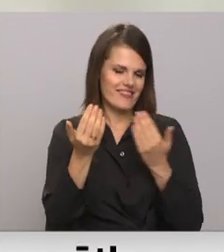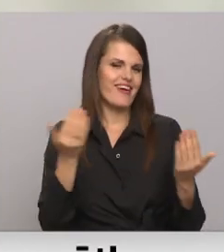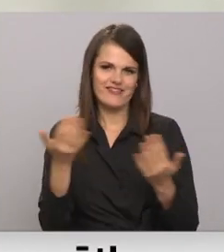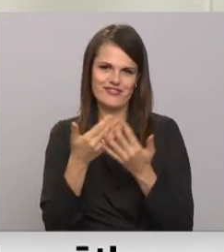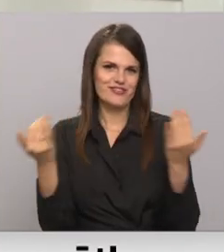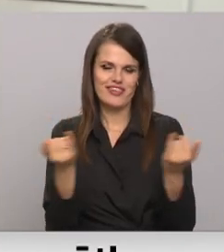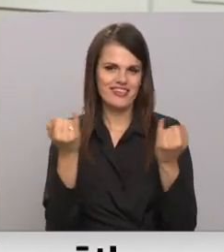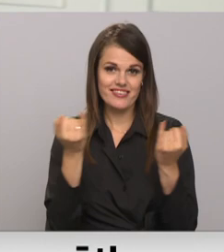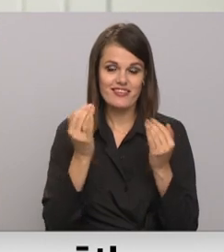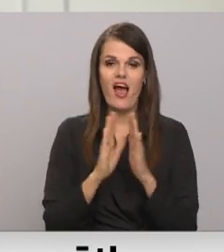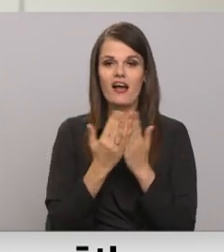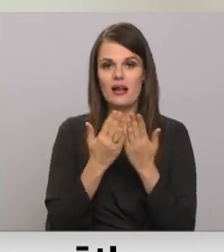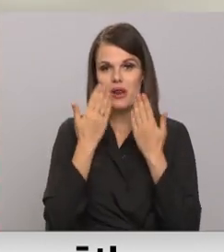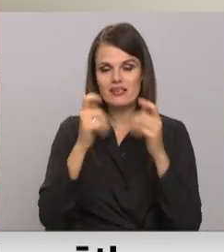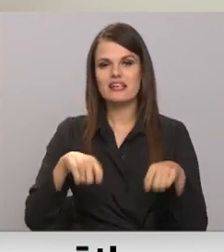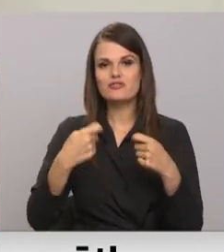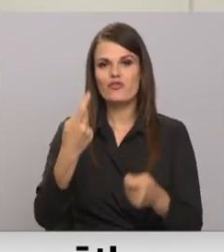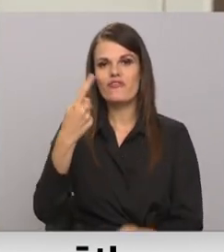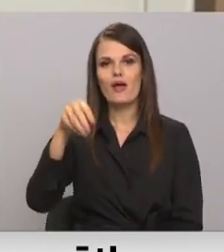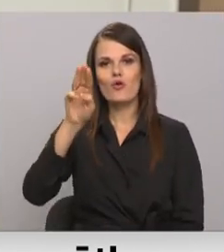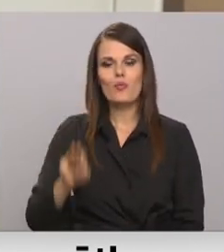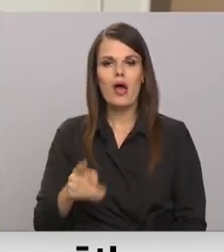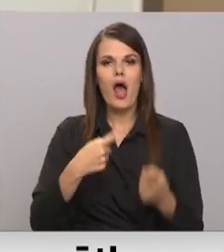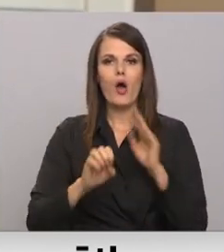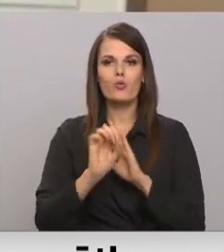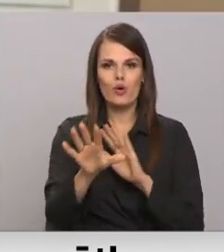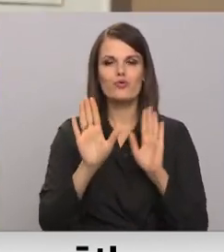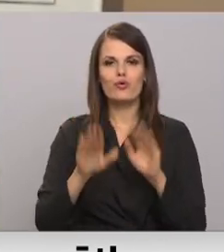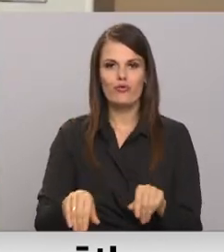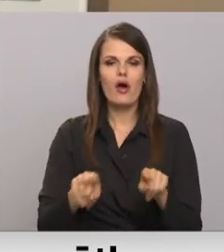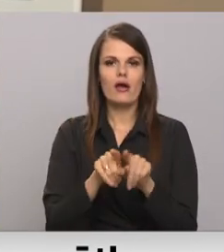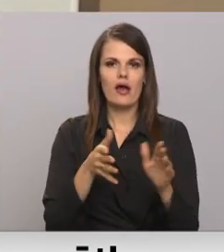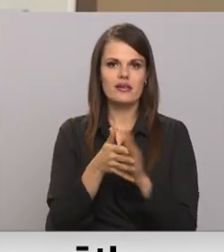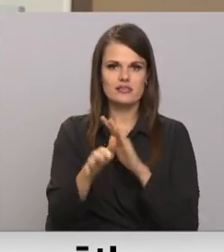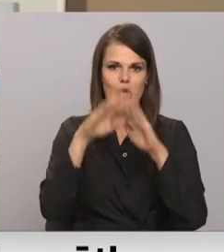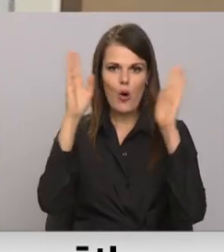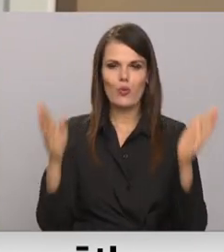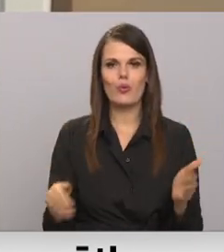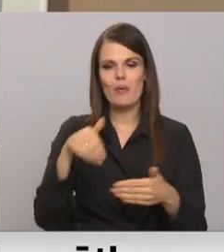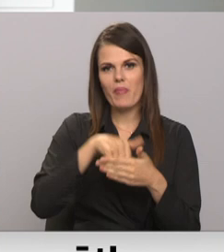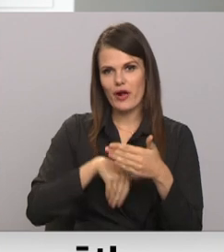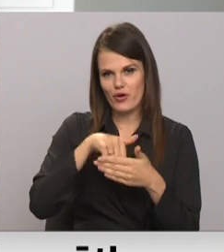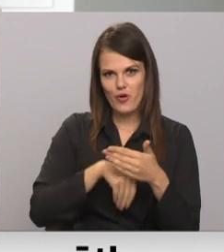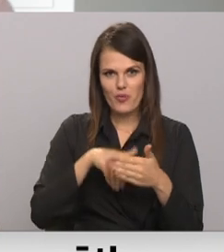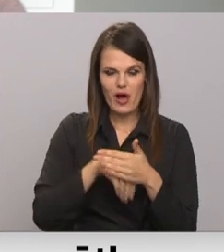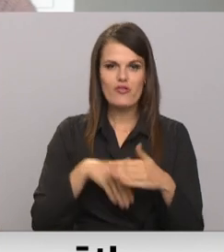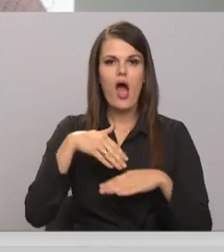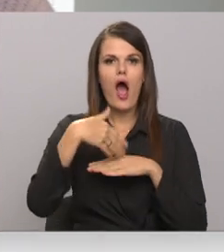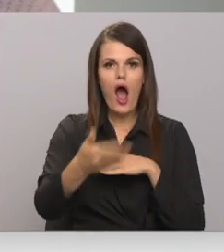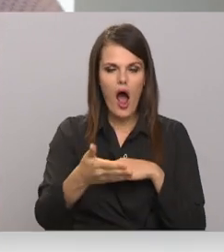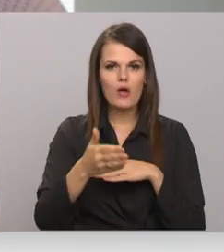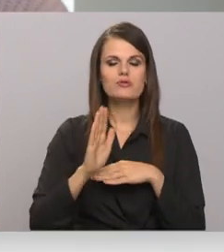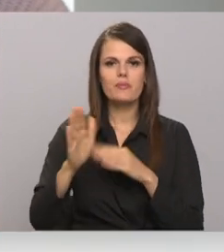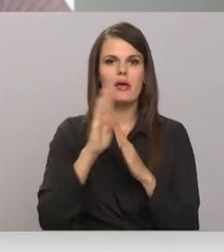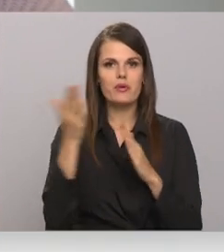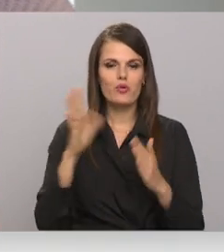Grāmata lasītājiem tiek izsniegt uz mēnesi un to nodot varēs arī nestiekoties ar bibliotekas darbiniekiem. Ārpusē pie bibliotekas